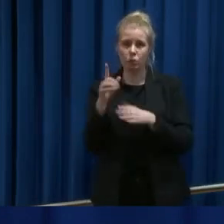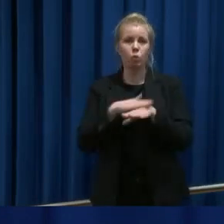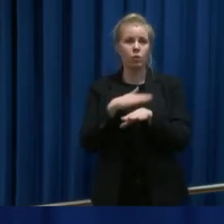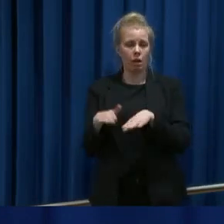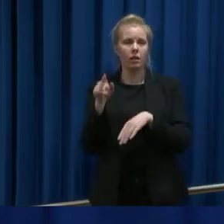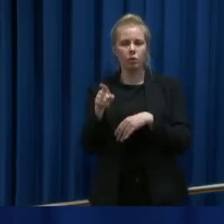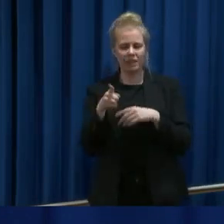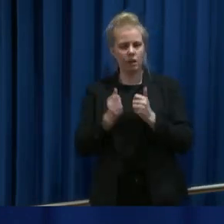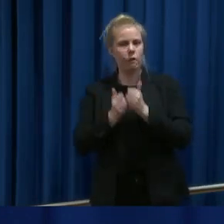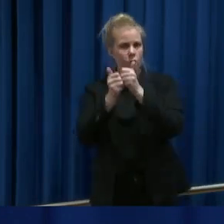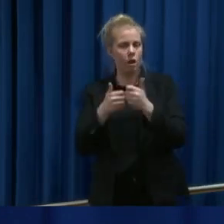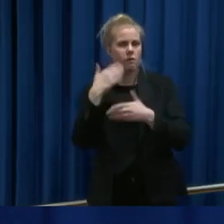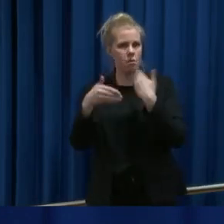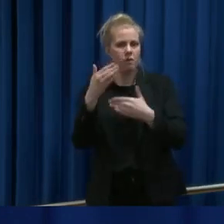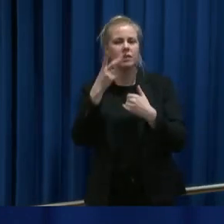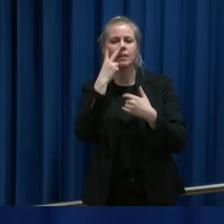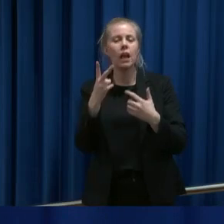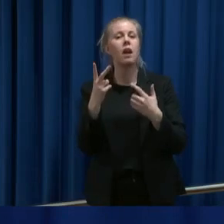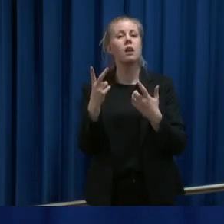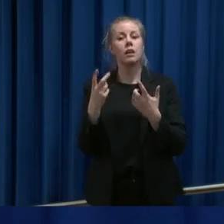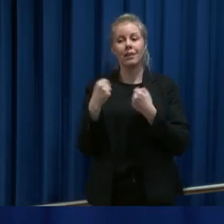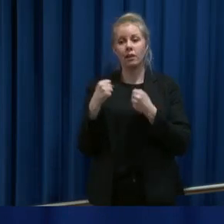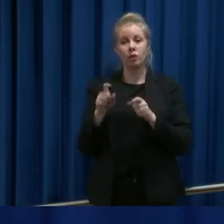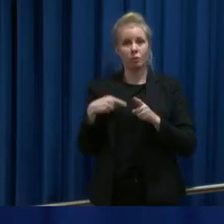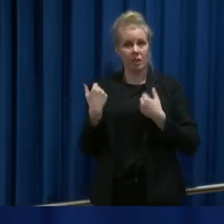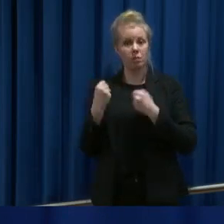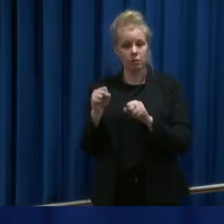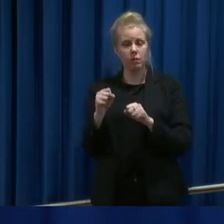dette fremover, og også følge effekten av de tiltakene som er verksatt.